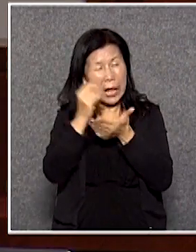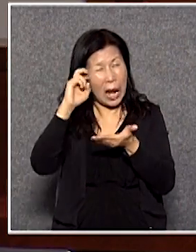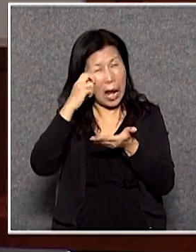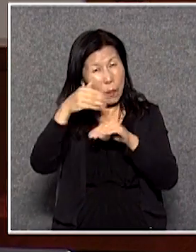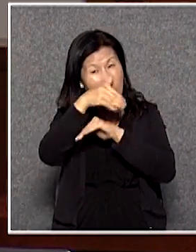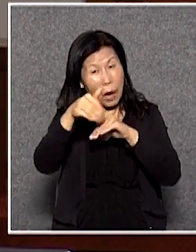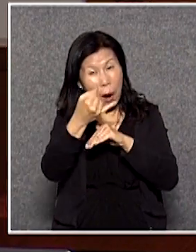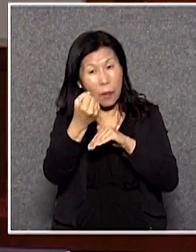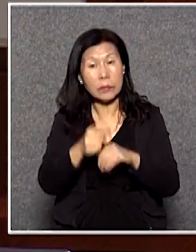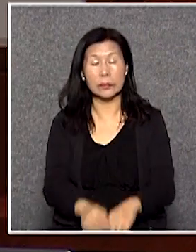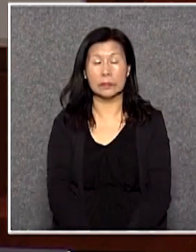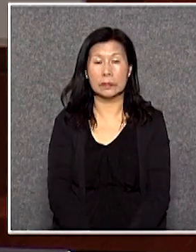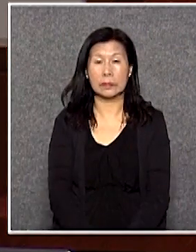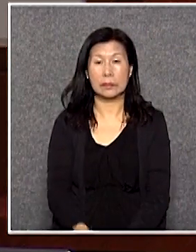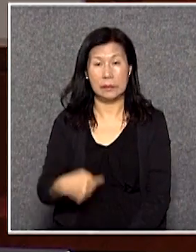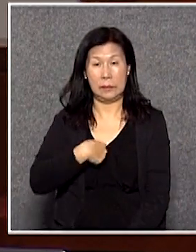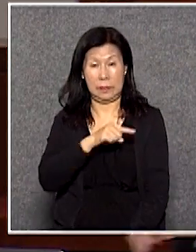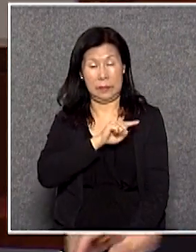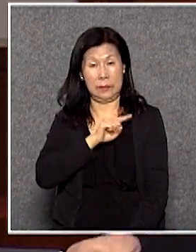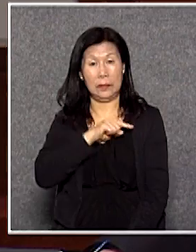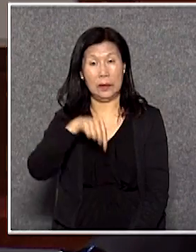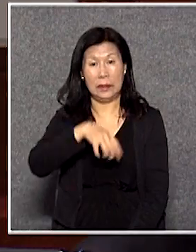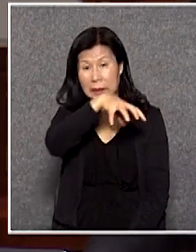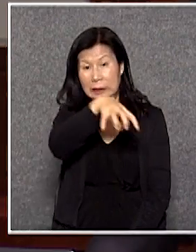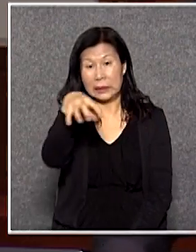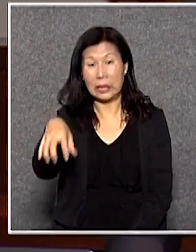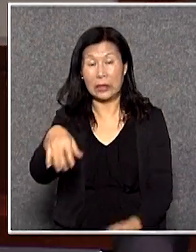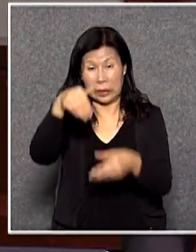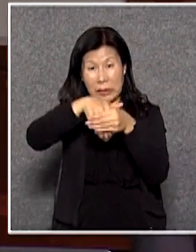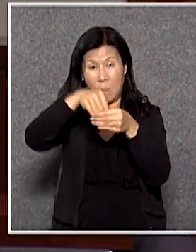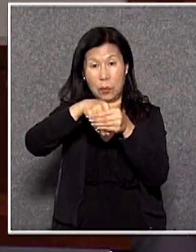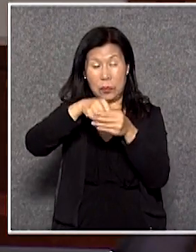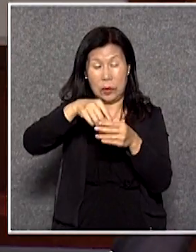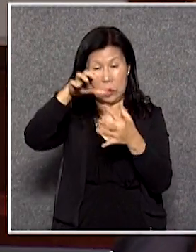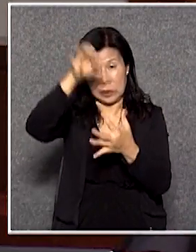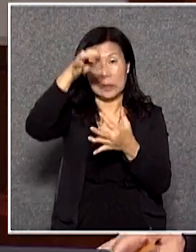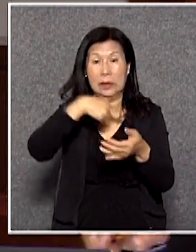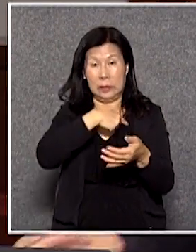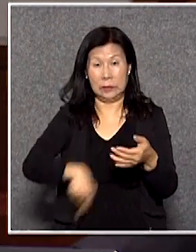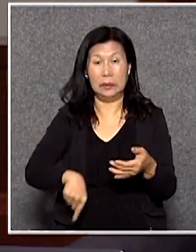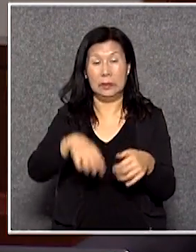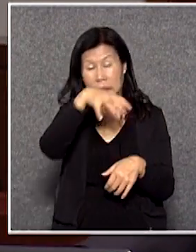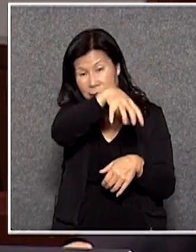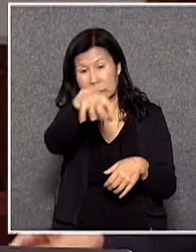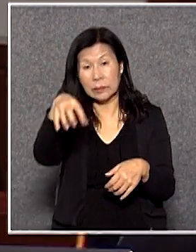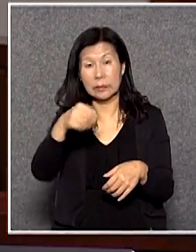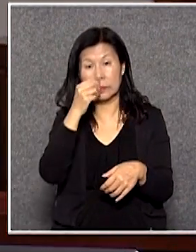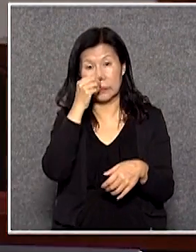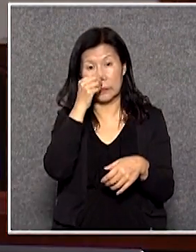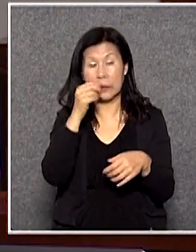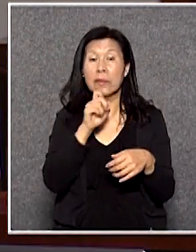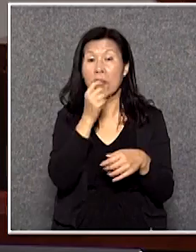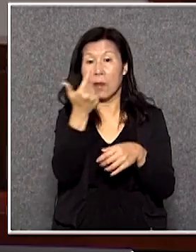我自己因為我們是地區直選的議員很多時候我們在區裏面有很多機會